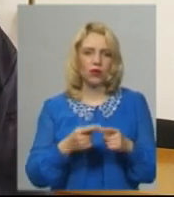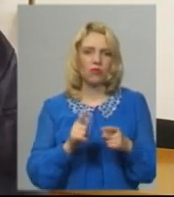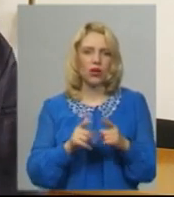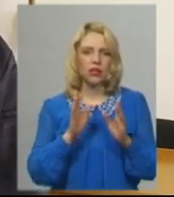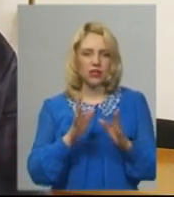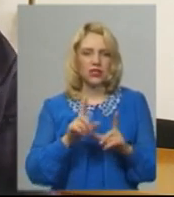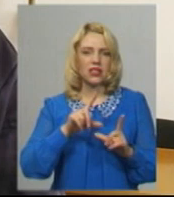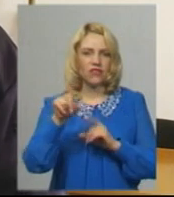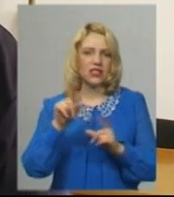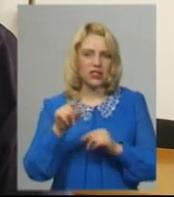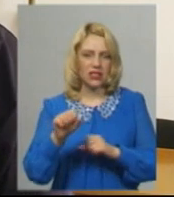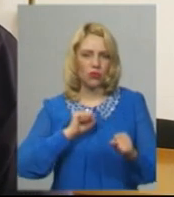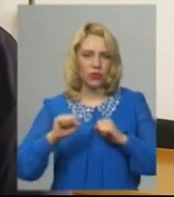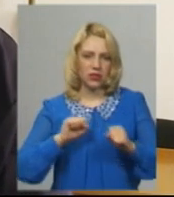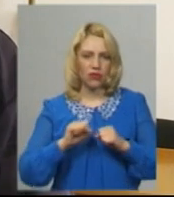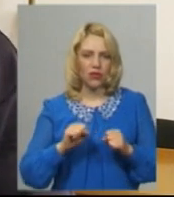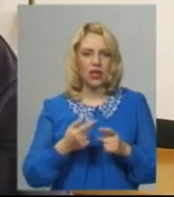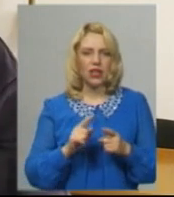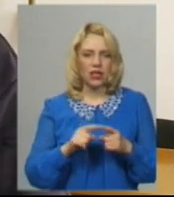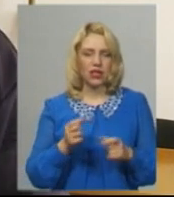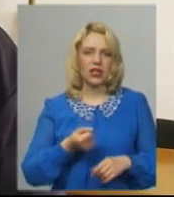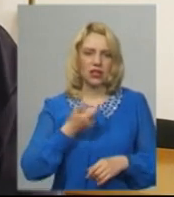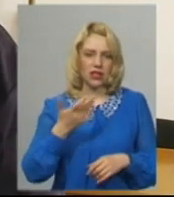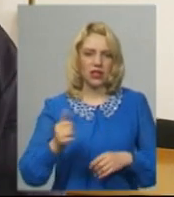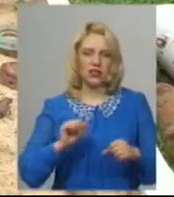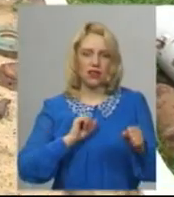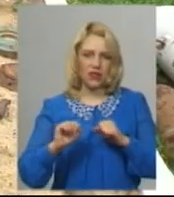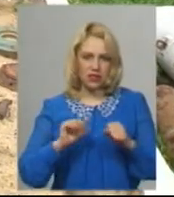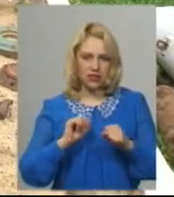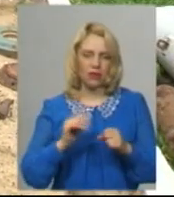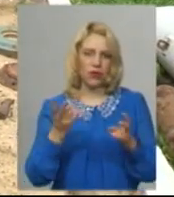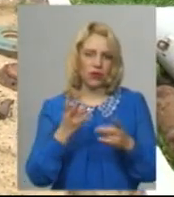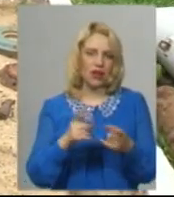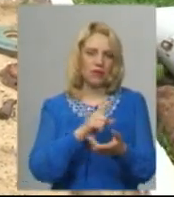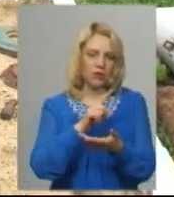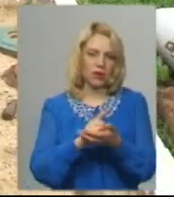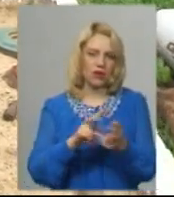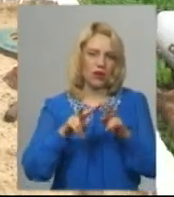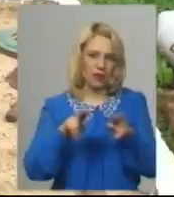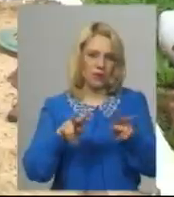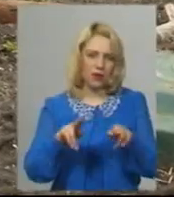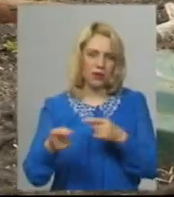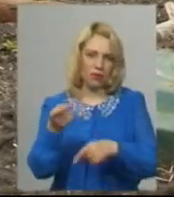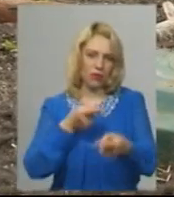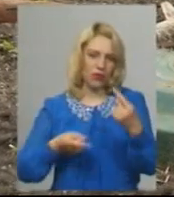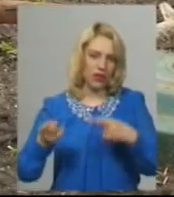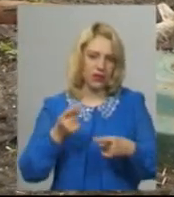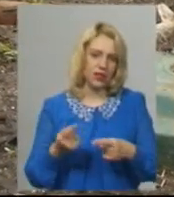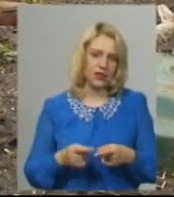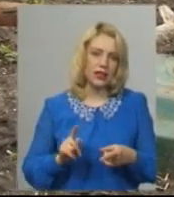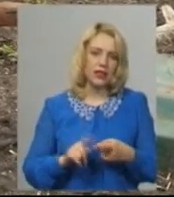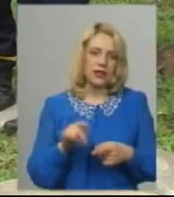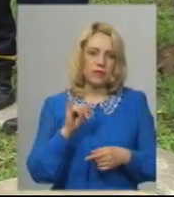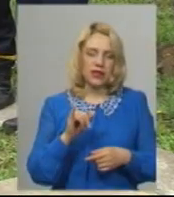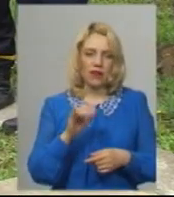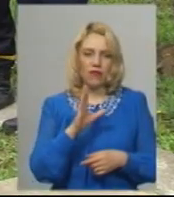щоб кількість наших виїздів завжди дорівнювала кількості повернень. З 2014 року група 10 разів залучалася до розмінування